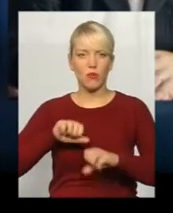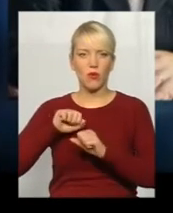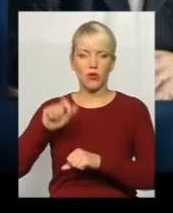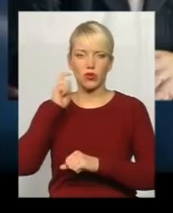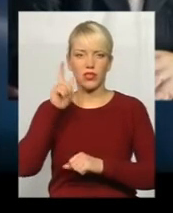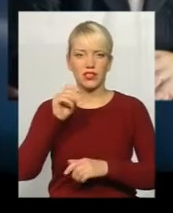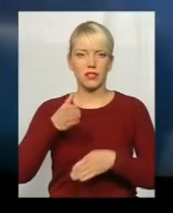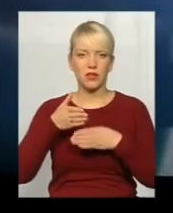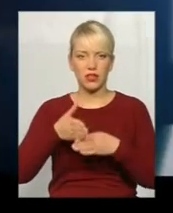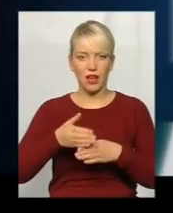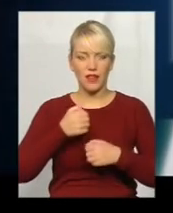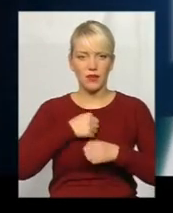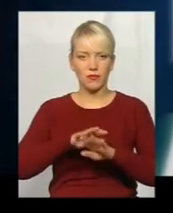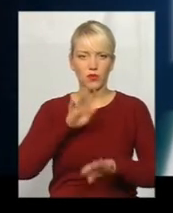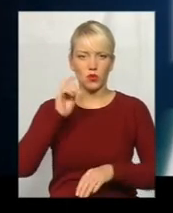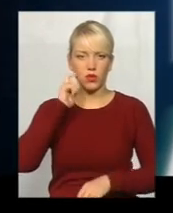силам України.